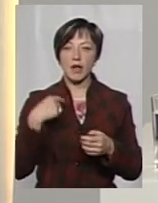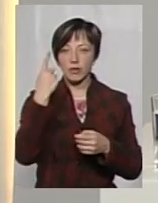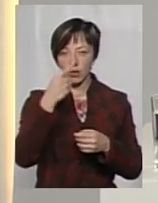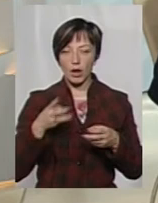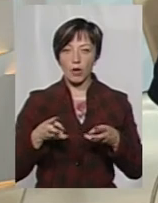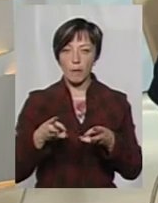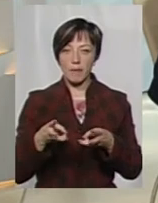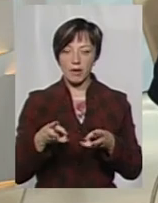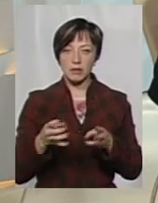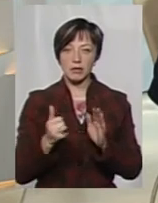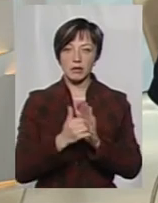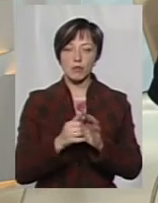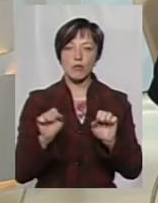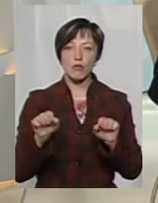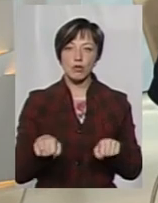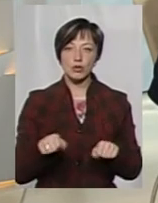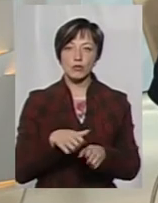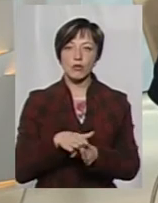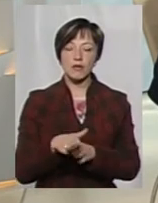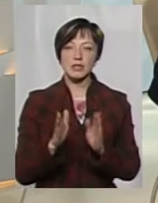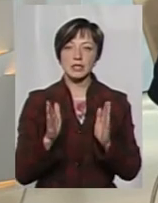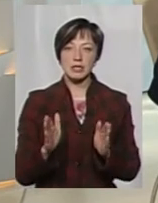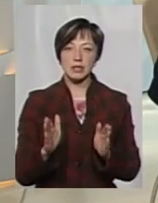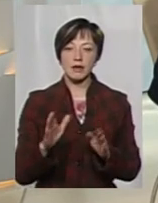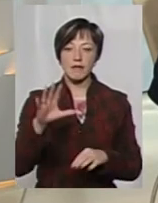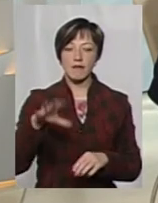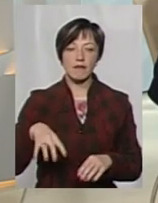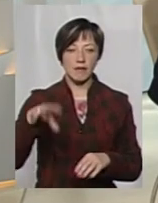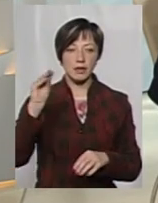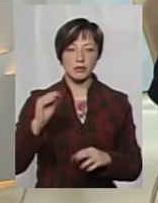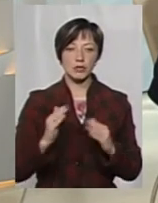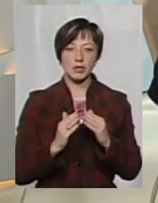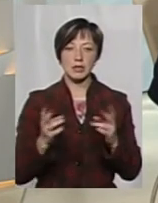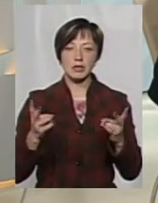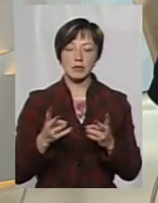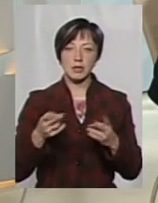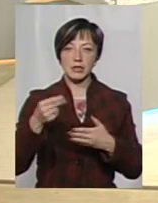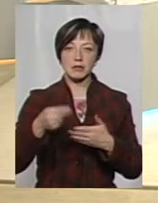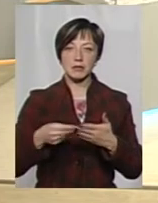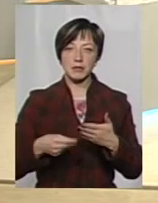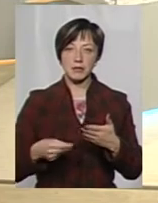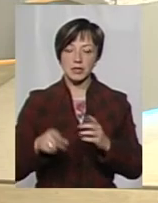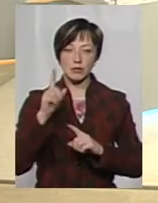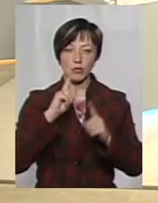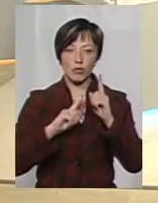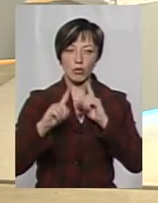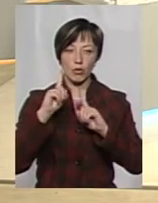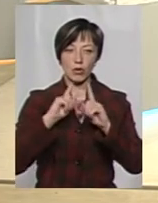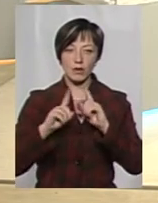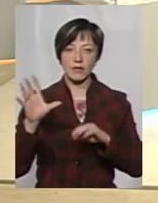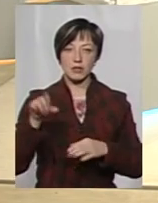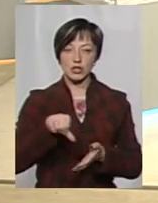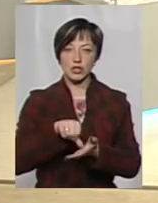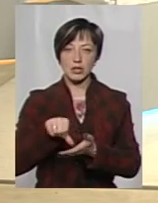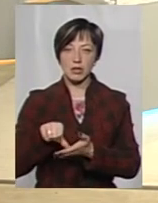індивідуальне опалення може повністю тільки весь будинок. Тому потрібно зібрати збори всіх